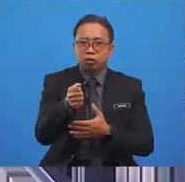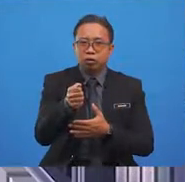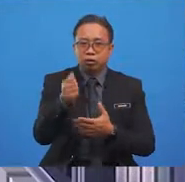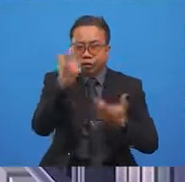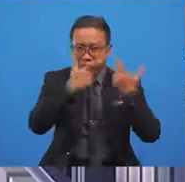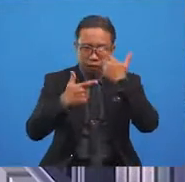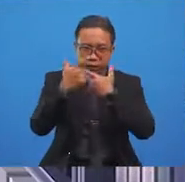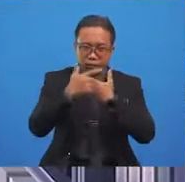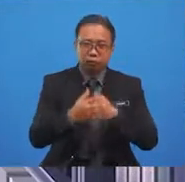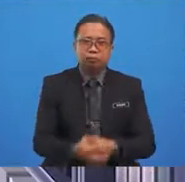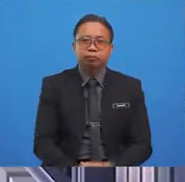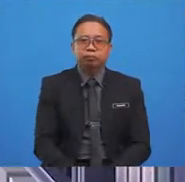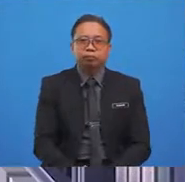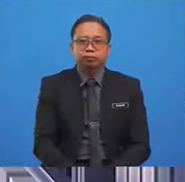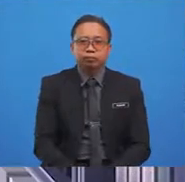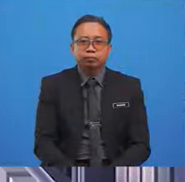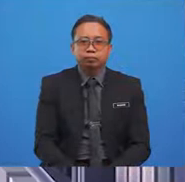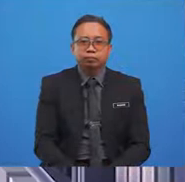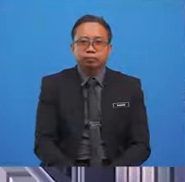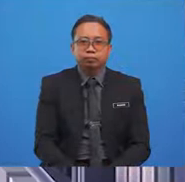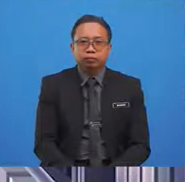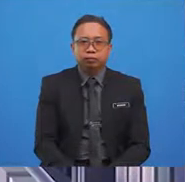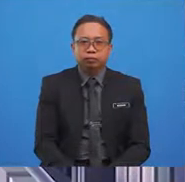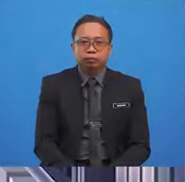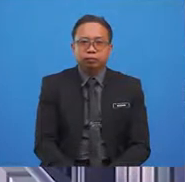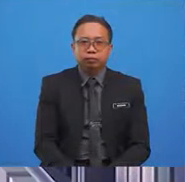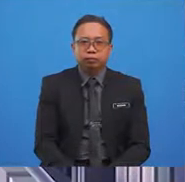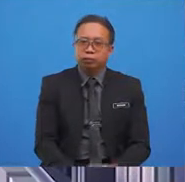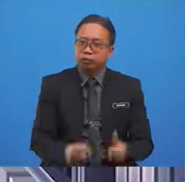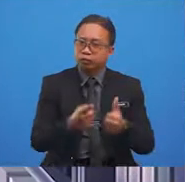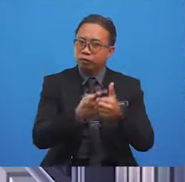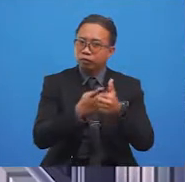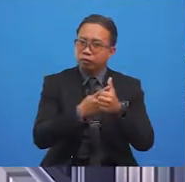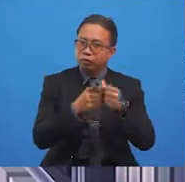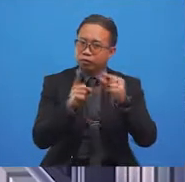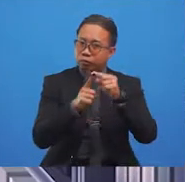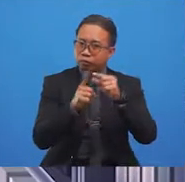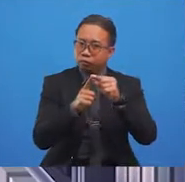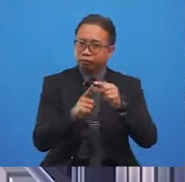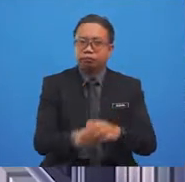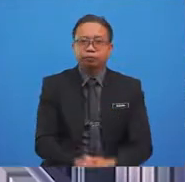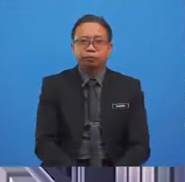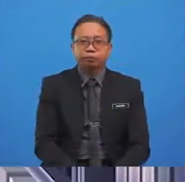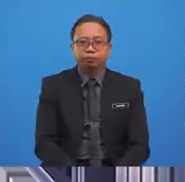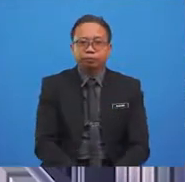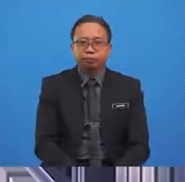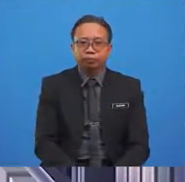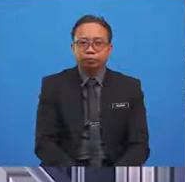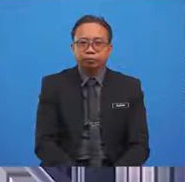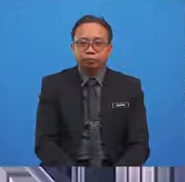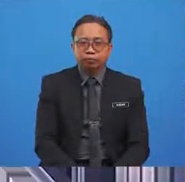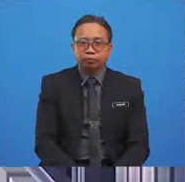out. Alright, so the first word on display. Let's see